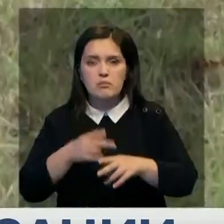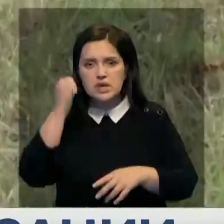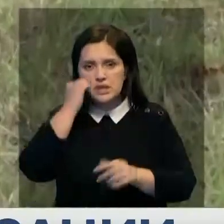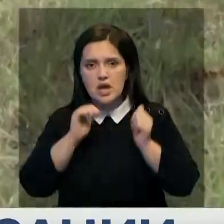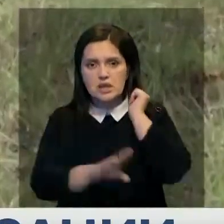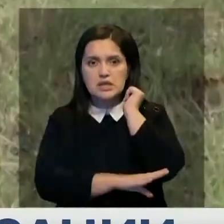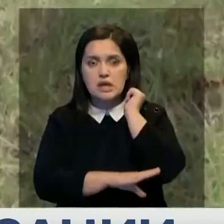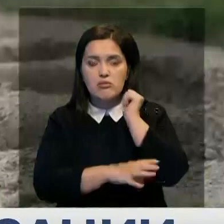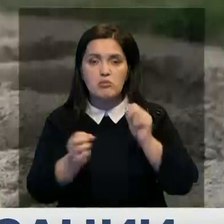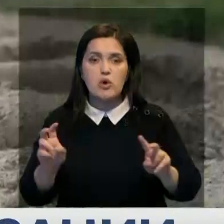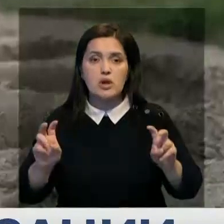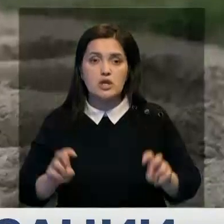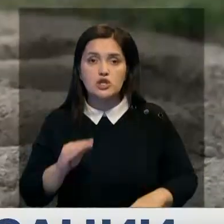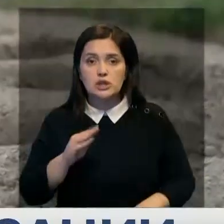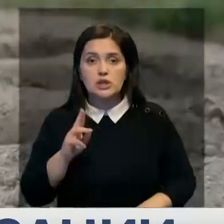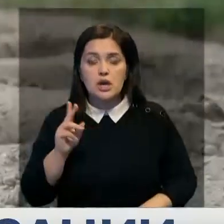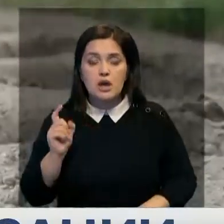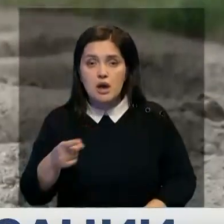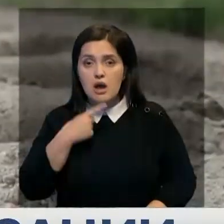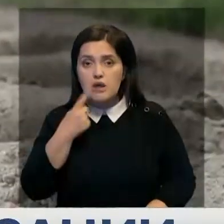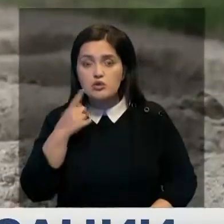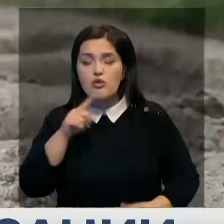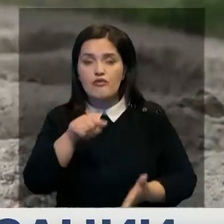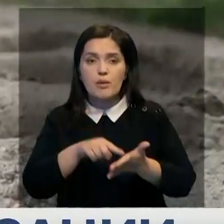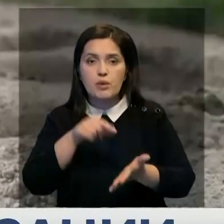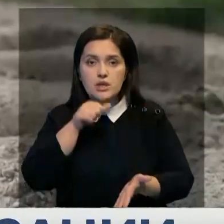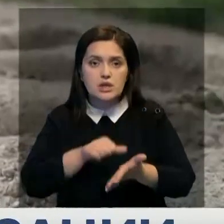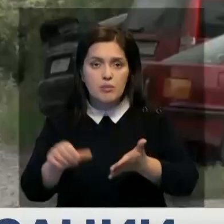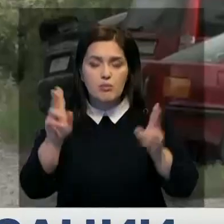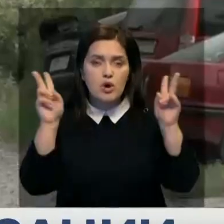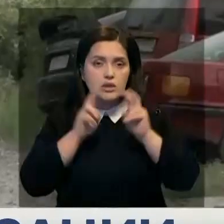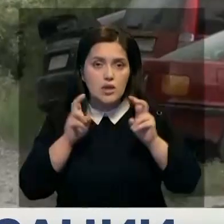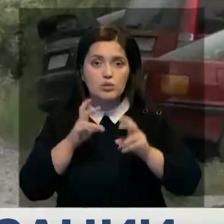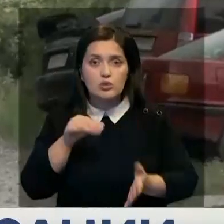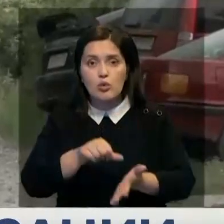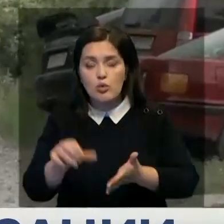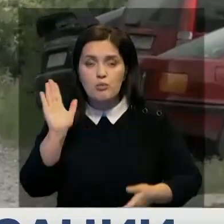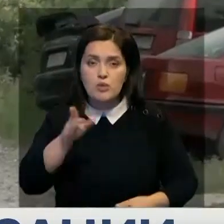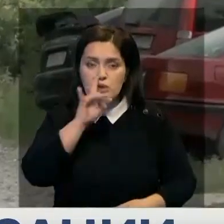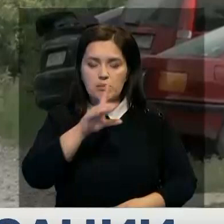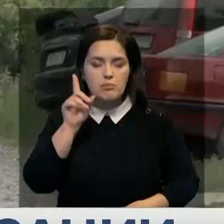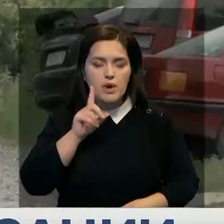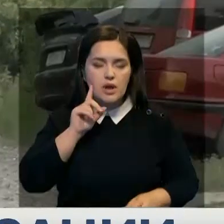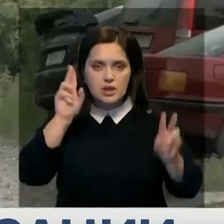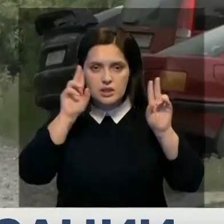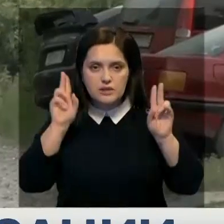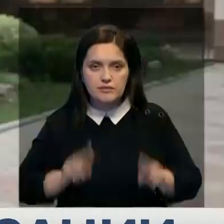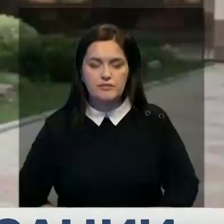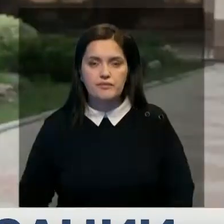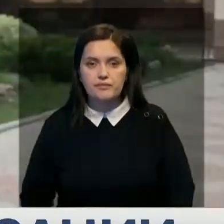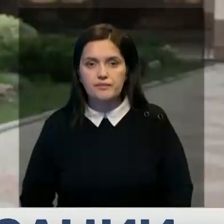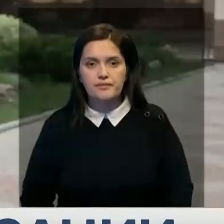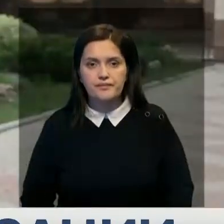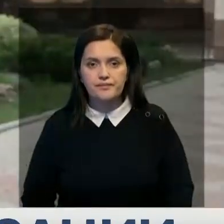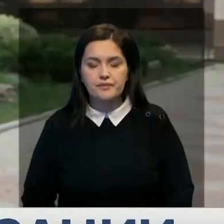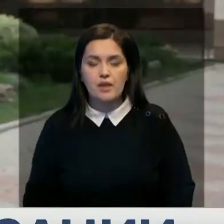деревянная лавочка. В ЖКХ же уточнили, что вопрос асфальтирования дорог на рассмотрении. Но уложат ли там асфальт – пока неизвестно. Что касается